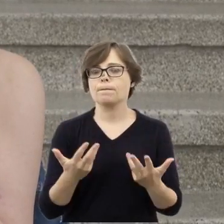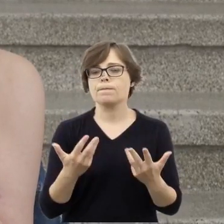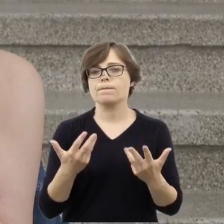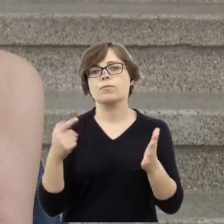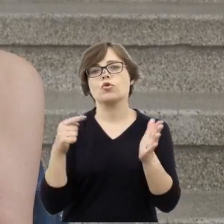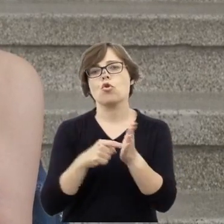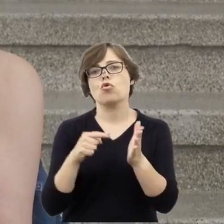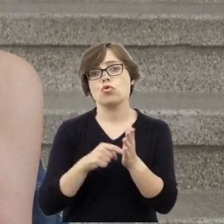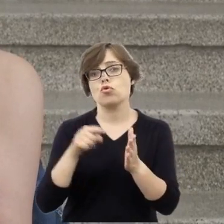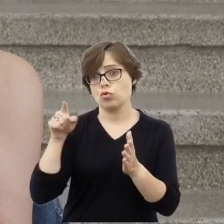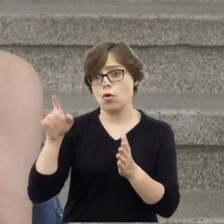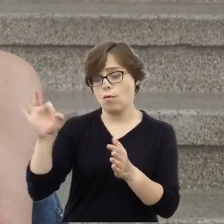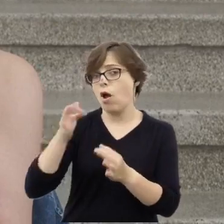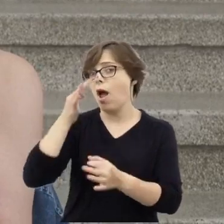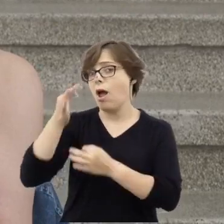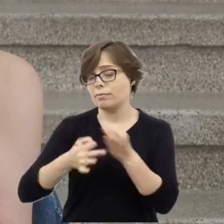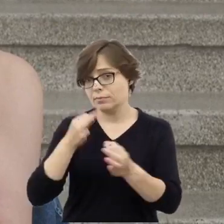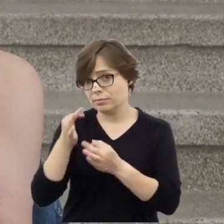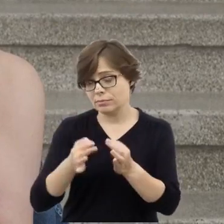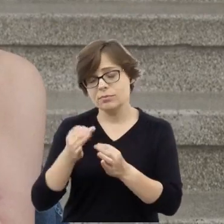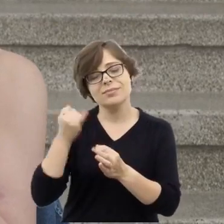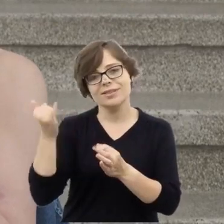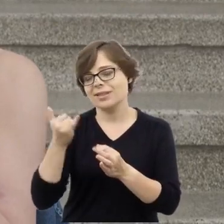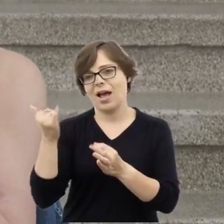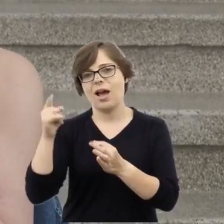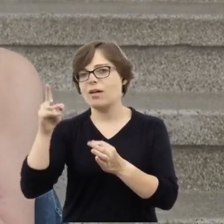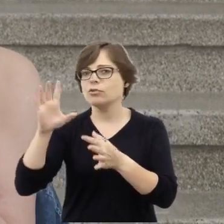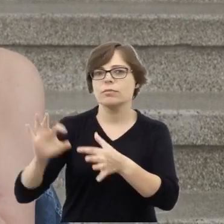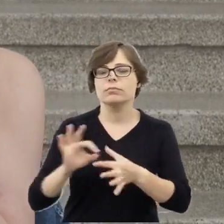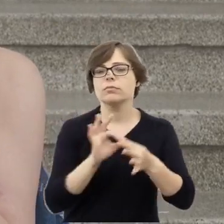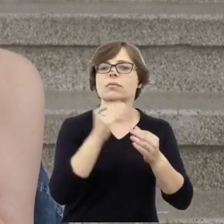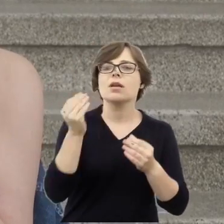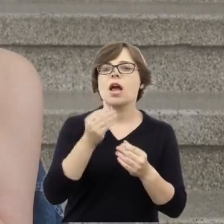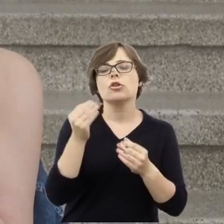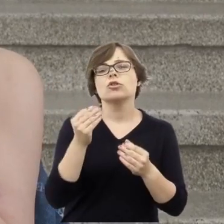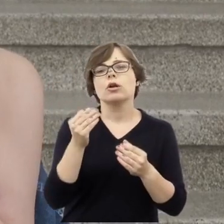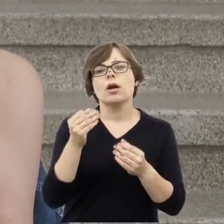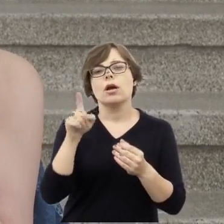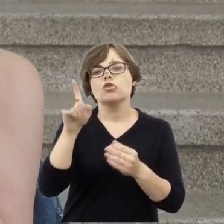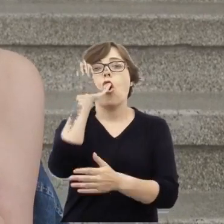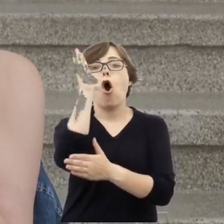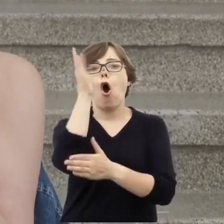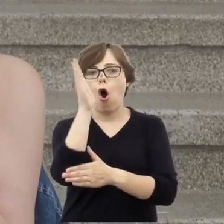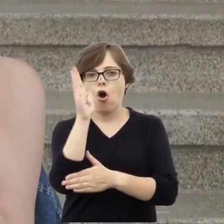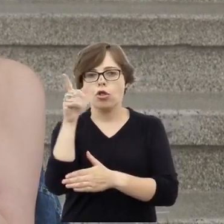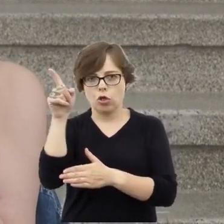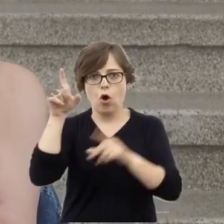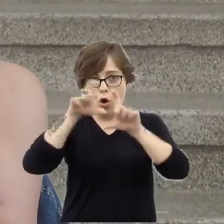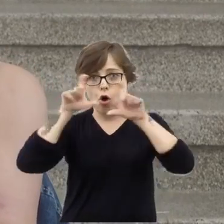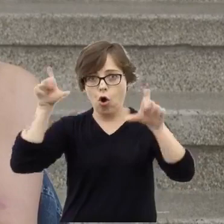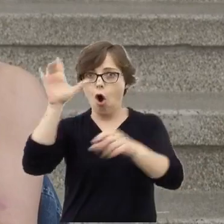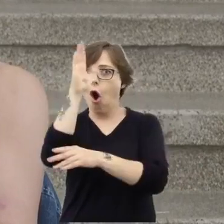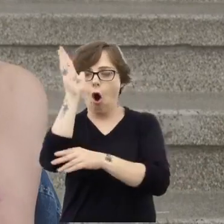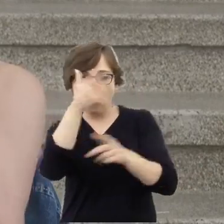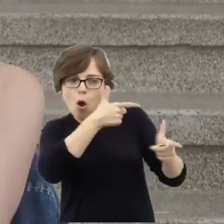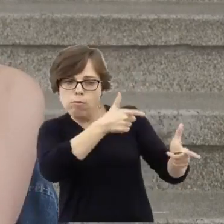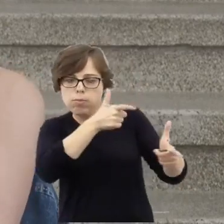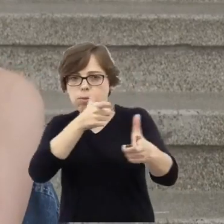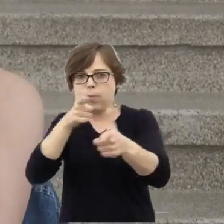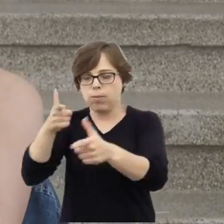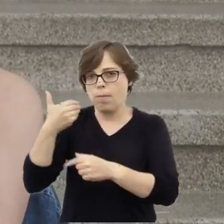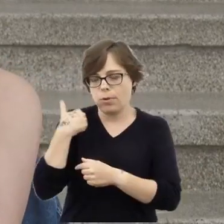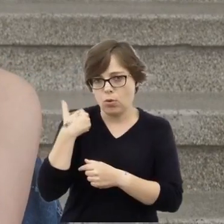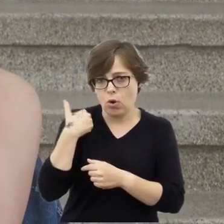to zeznanie jest przytaczane w kontekście jeszcze strzelania z okna, z okien gmachu